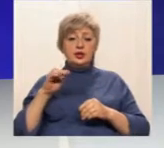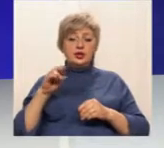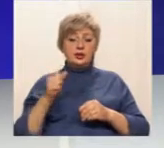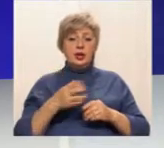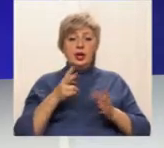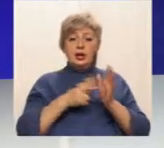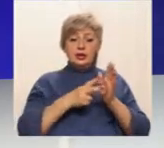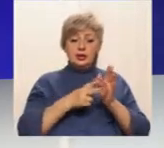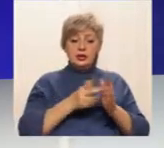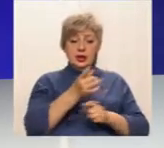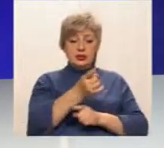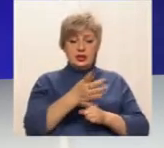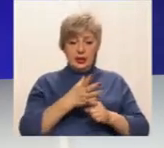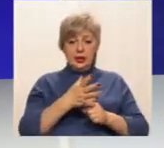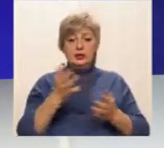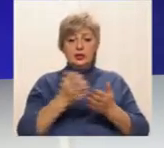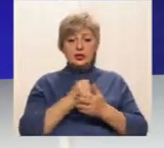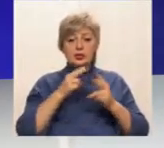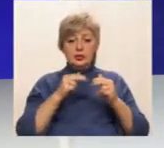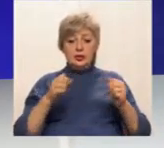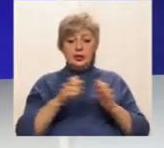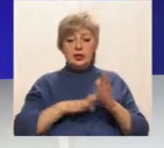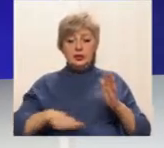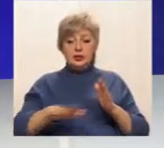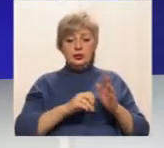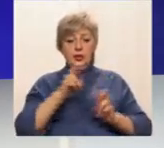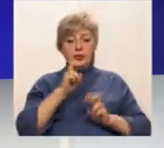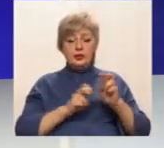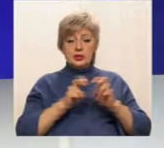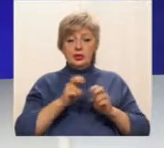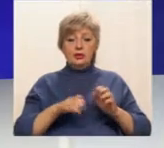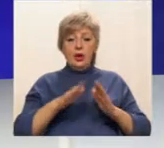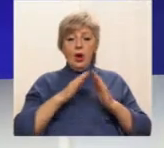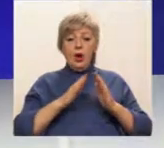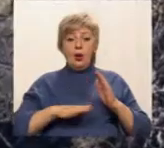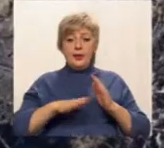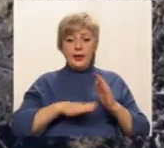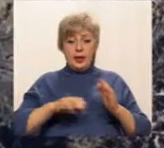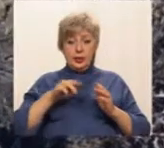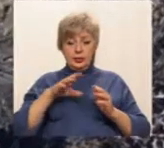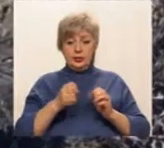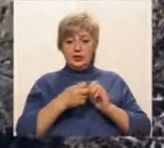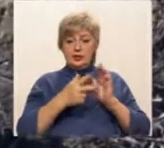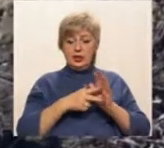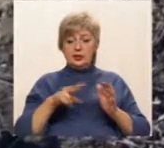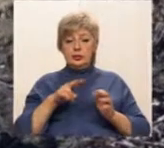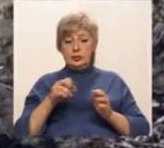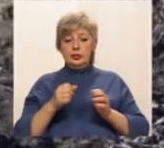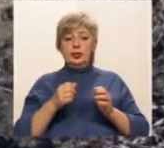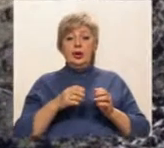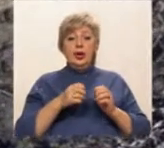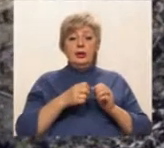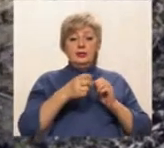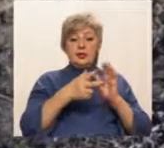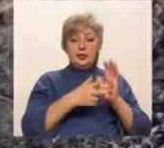снарядів знайшли у Дніпрі на території промислового об'єкту 18 лютого. Наступного дня поблизу селища Червоний